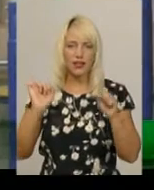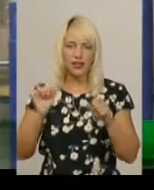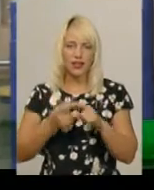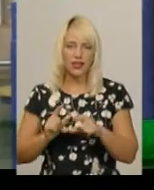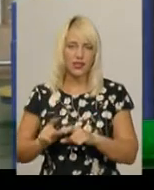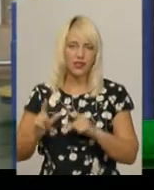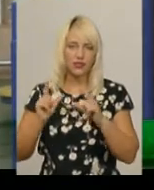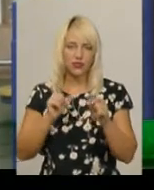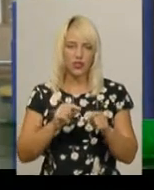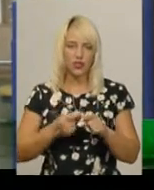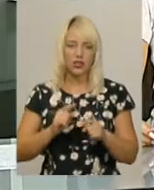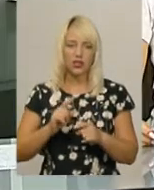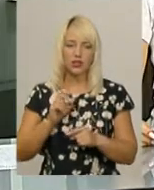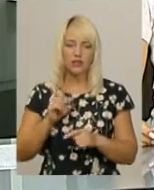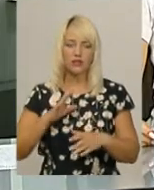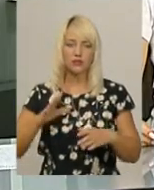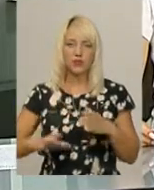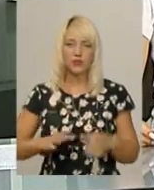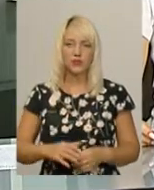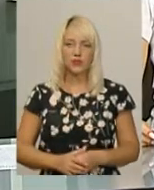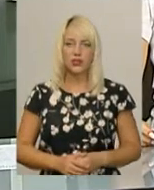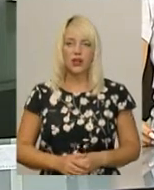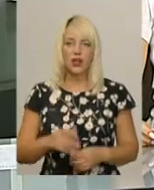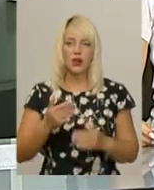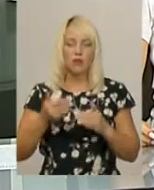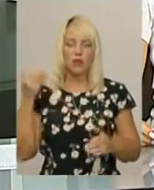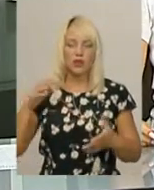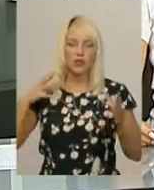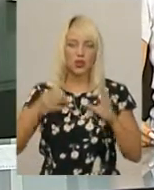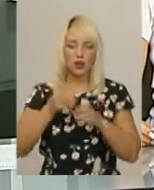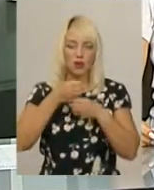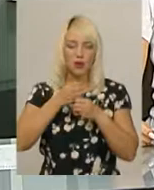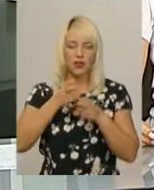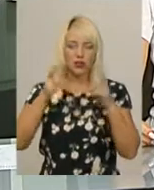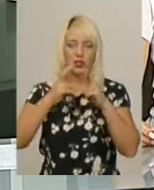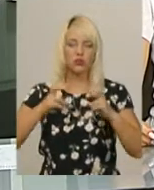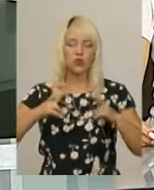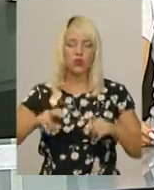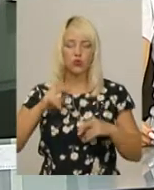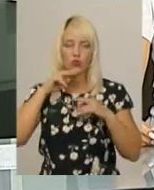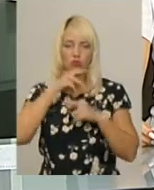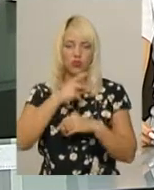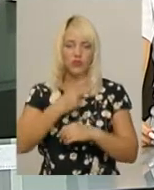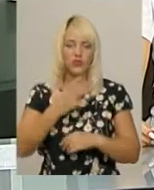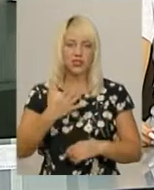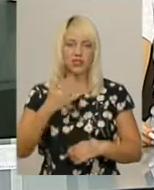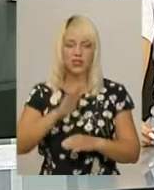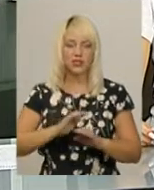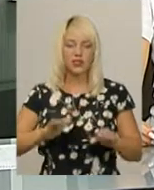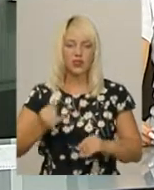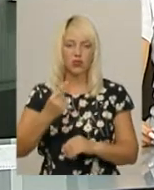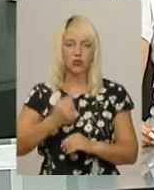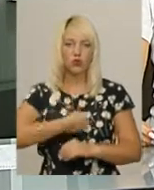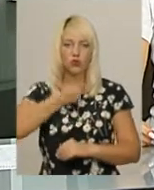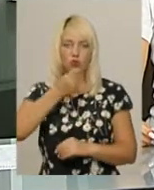років. Музика Попередні результати лабораторних досліджень щодо отруєння 25 дітей та